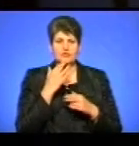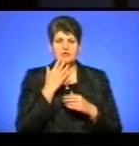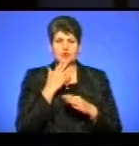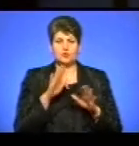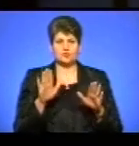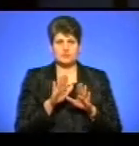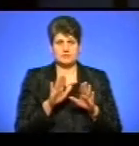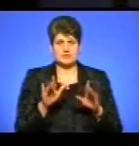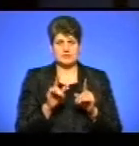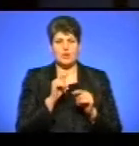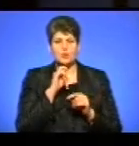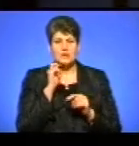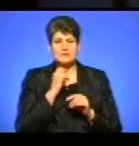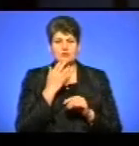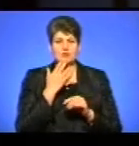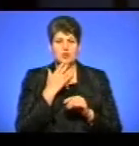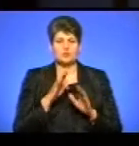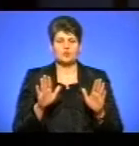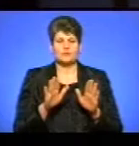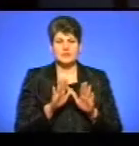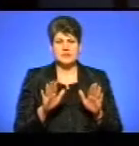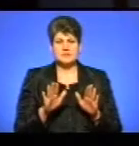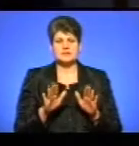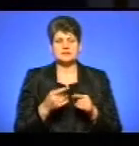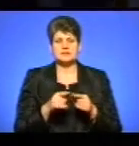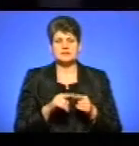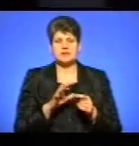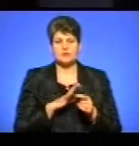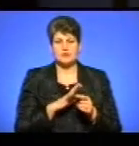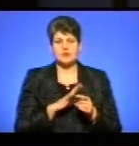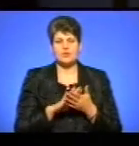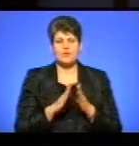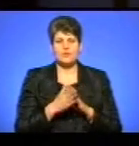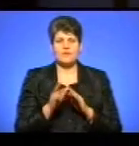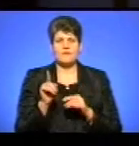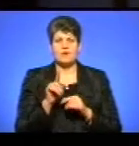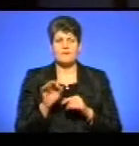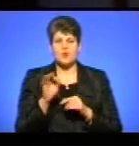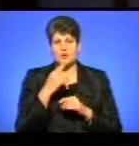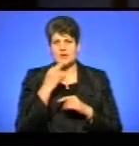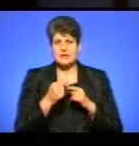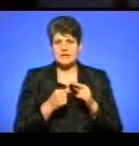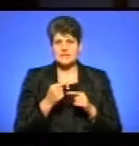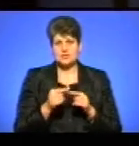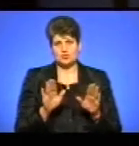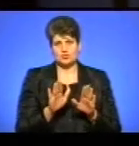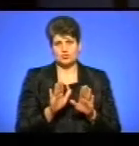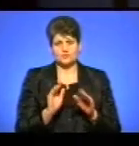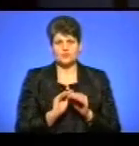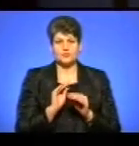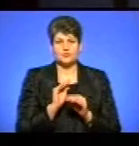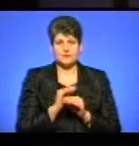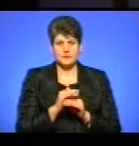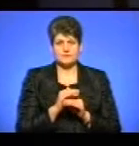пісню, на українську народну пісню. Також, зрозуміло, йдеться і про класичну музику, локальну класичну музику. Додаємо такий